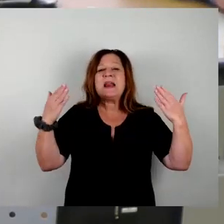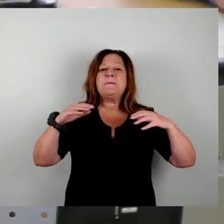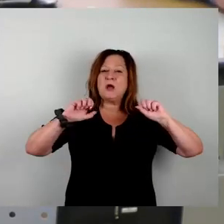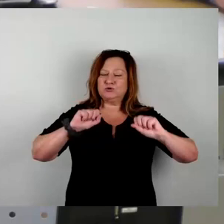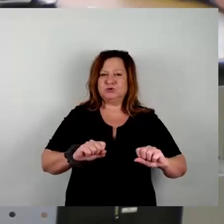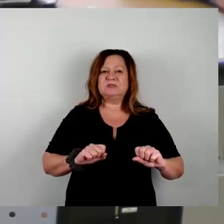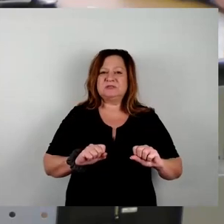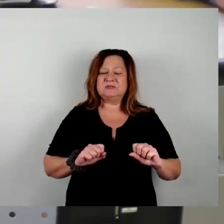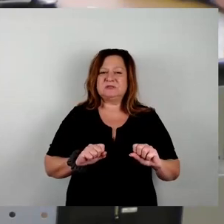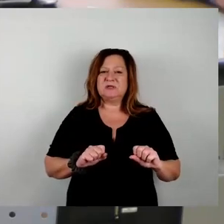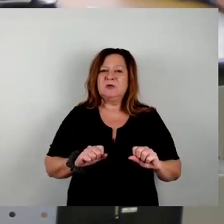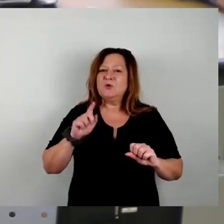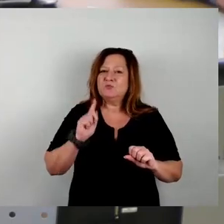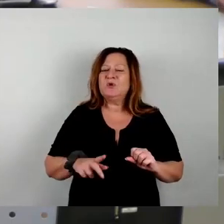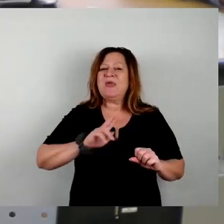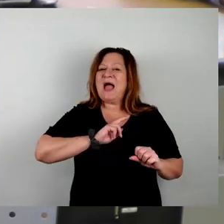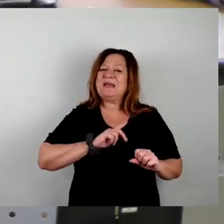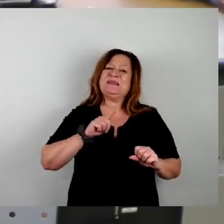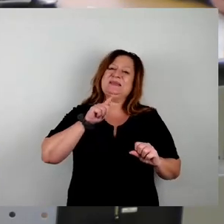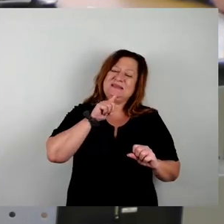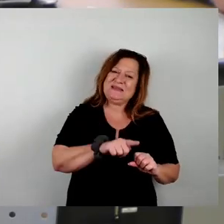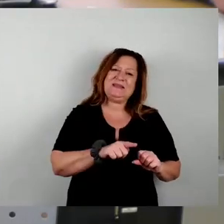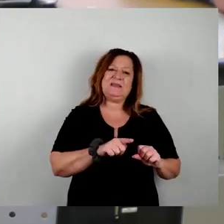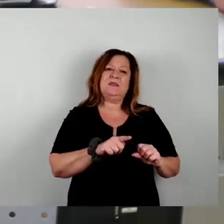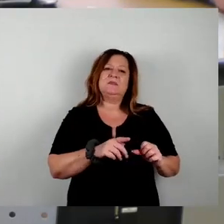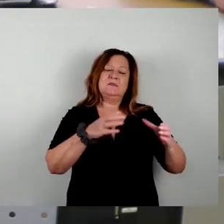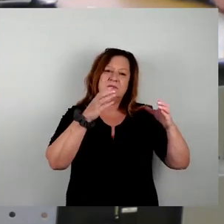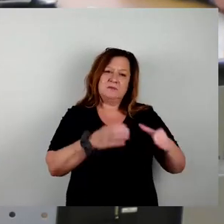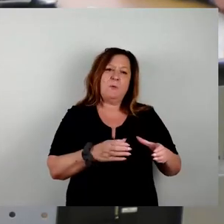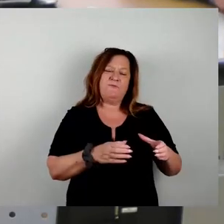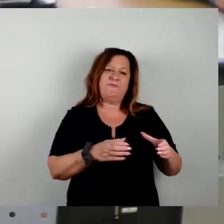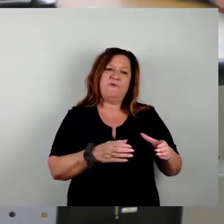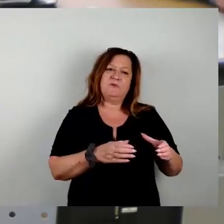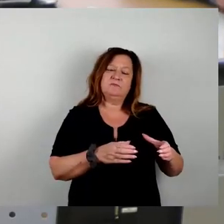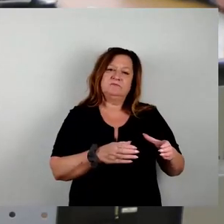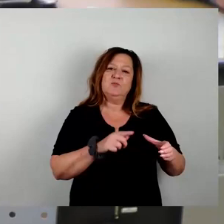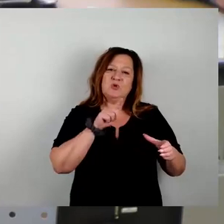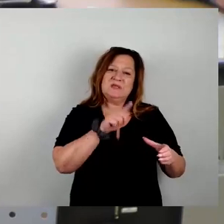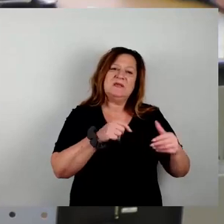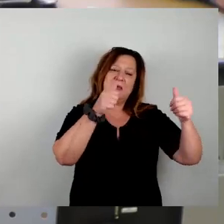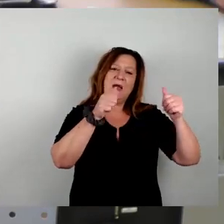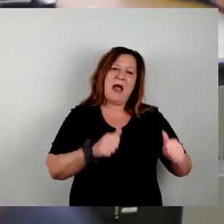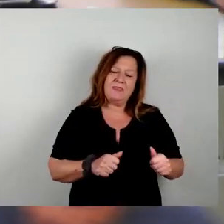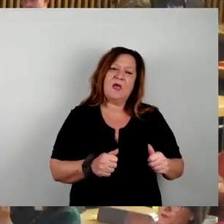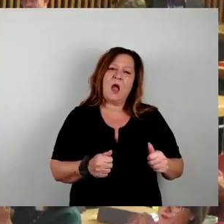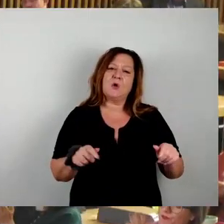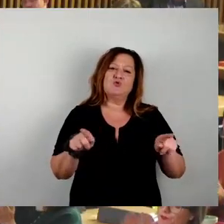eigentlich diesem Ergänzungsantrag zustimmen. Und darum möchte ich Sie herzlich bitten. Vielen Dank.